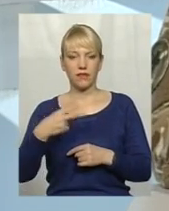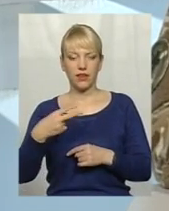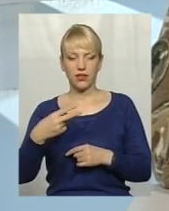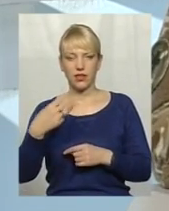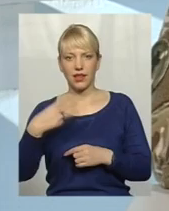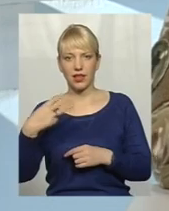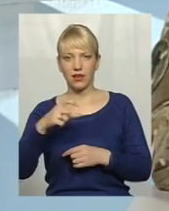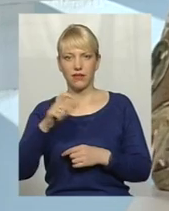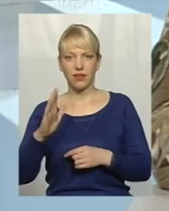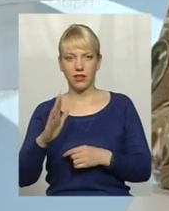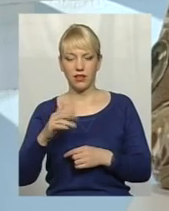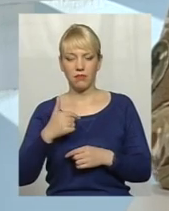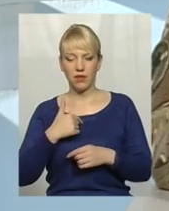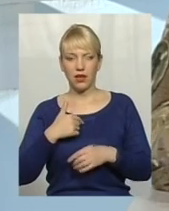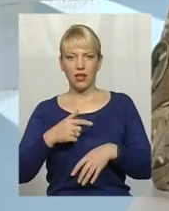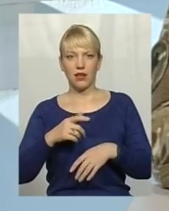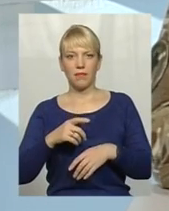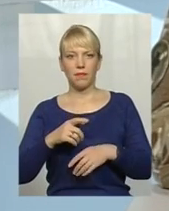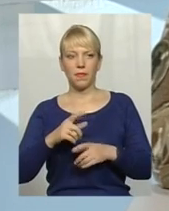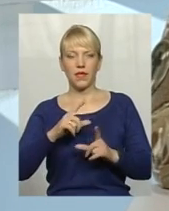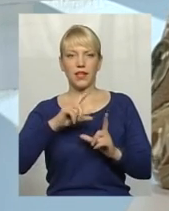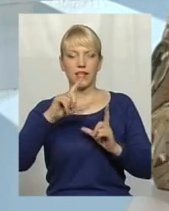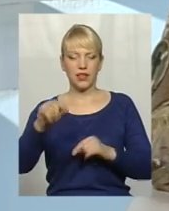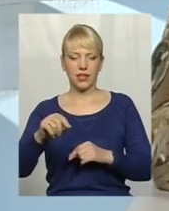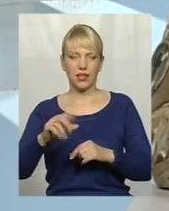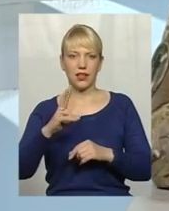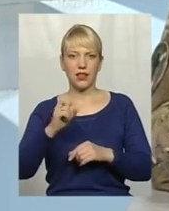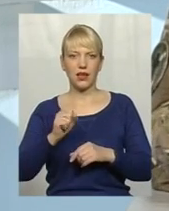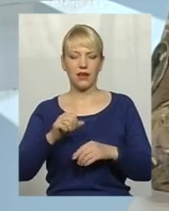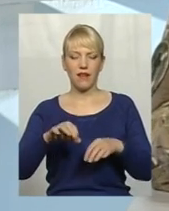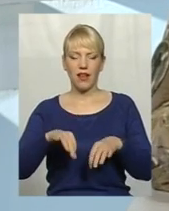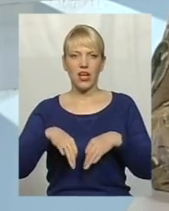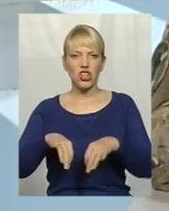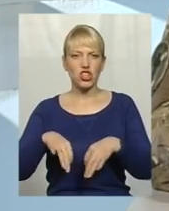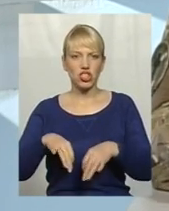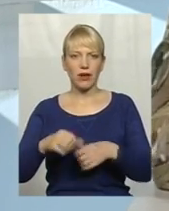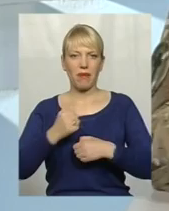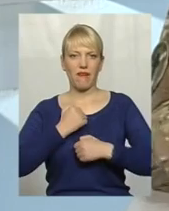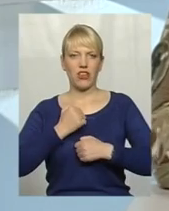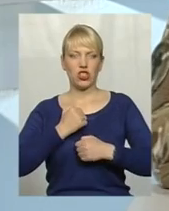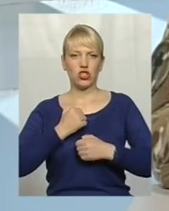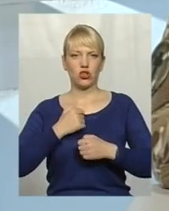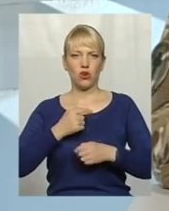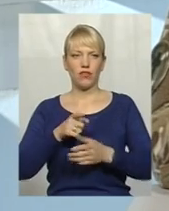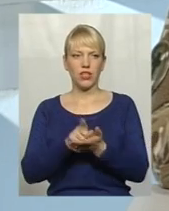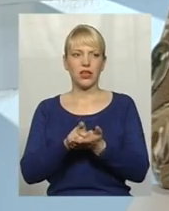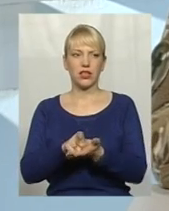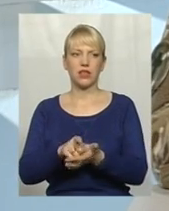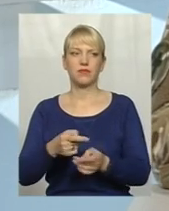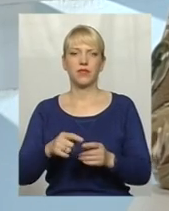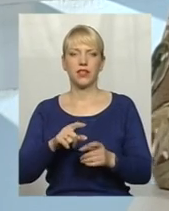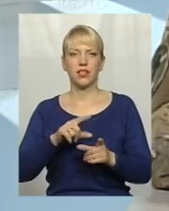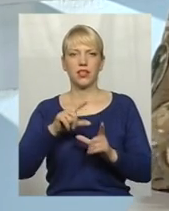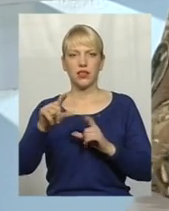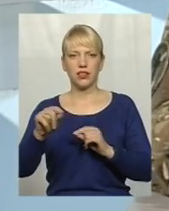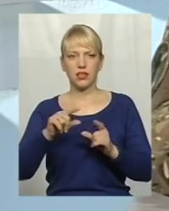ми їхали колонами, їхали військові джепи, наші капеланські джепи їхали,